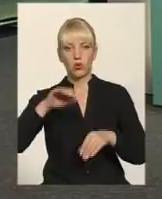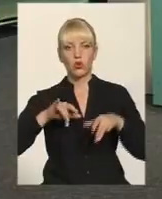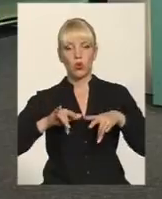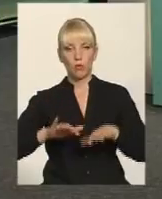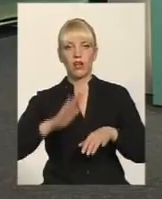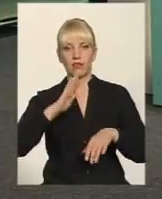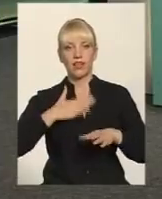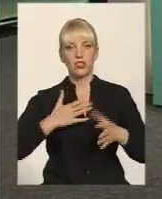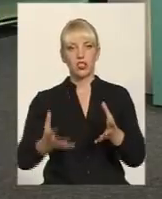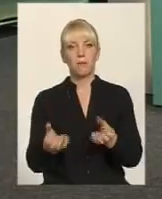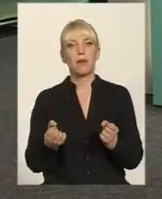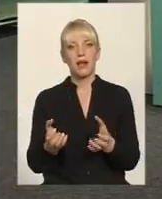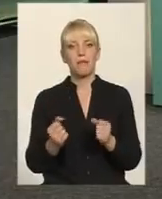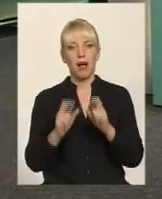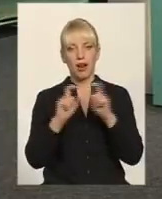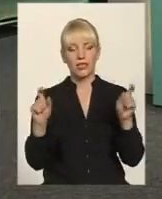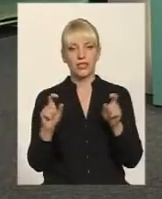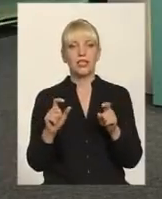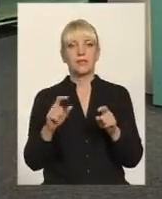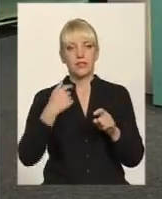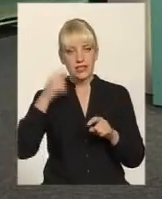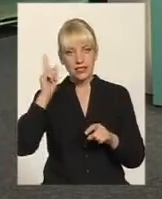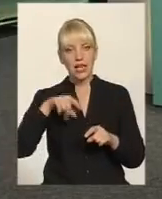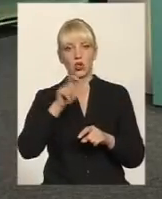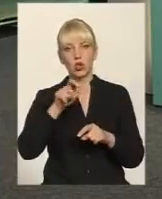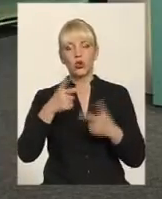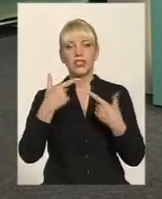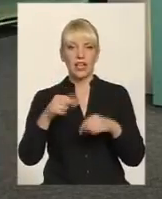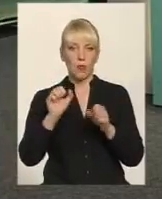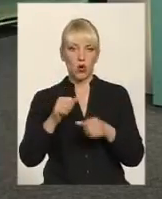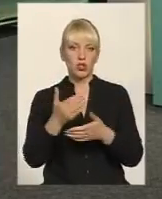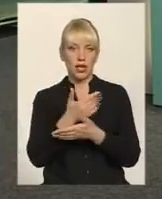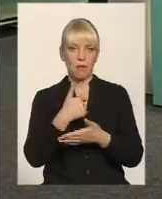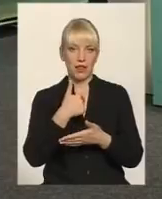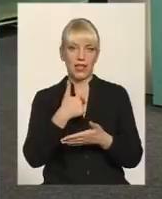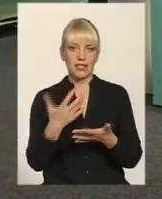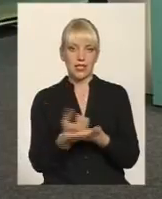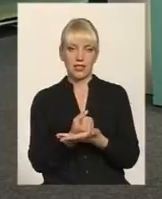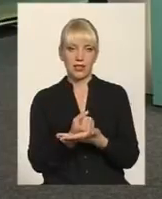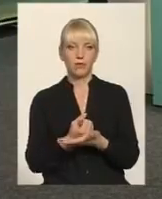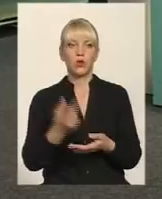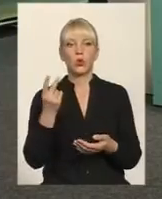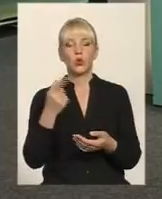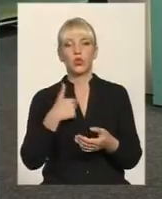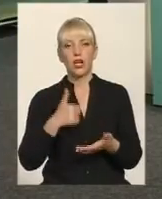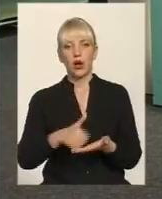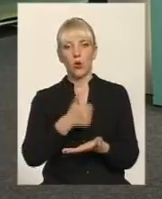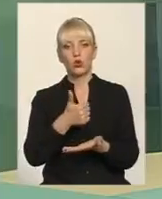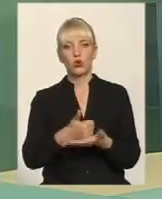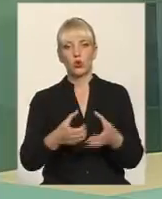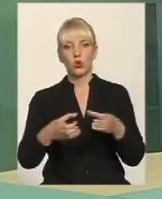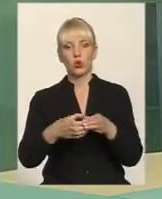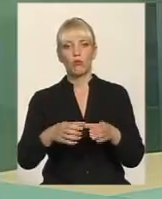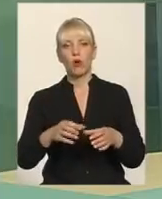наші приймальні, вони працюють, всі люди знають на окрузі, де можна знайти Шиньковича, ми готові захищати. Ось, друге, я очолив сьогодні групу авторів по